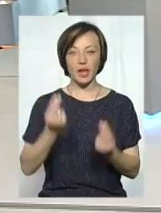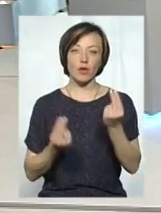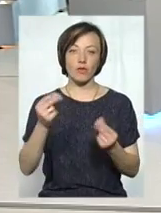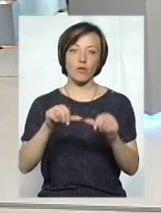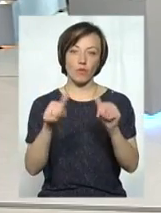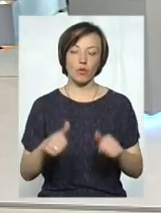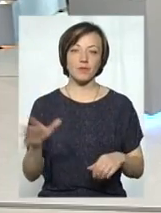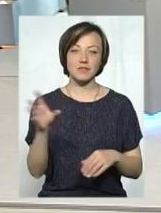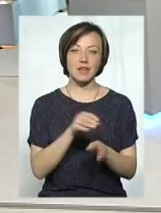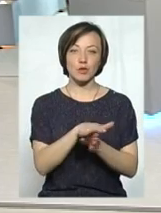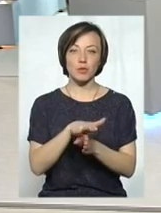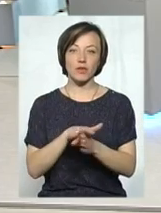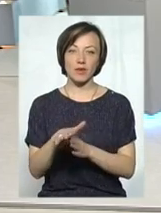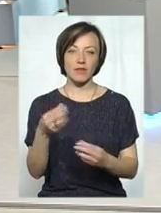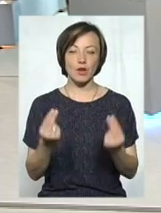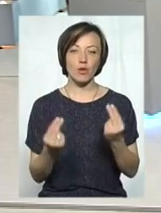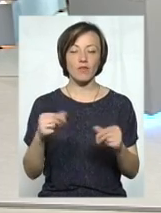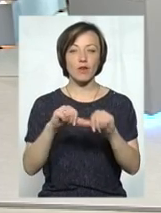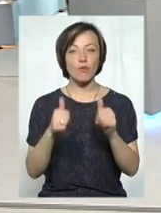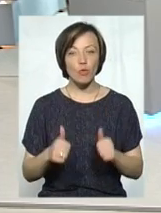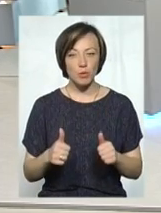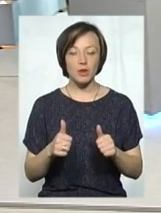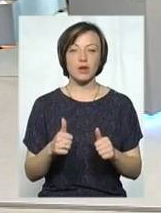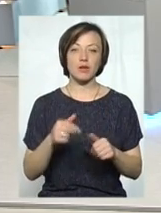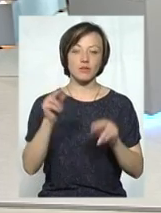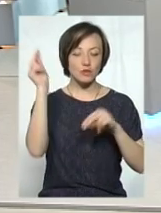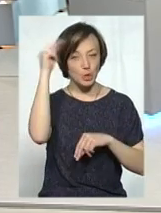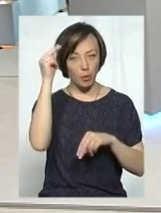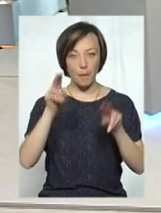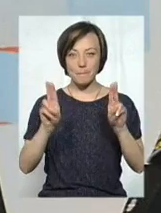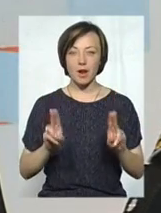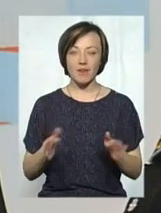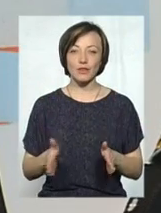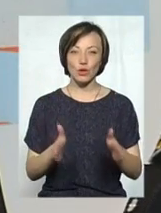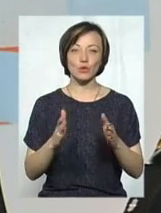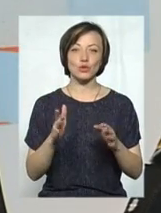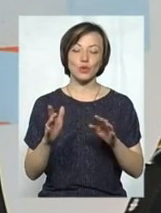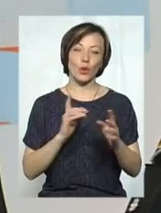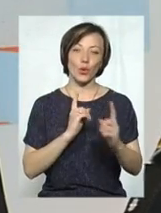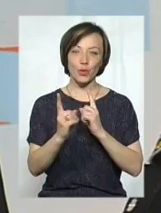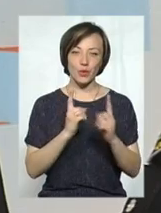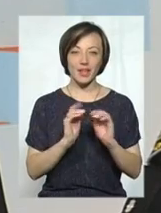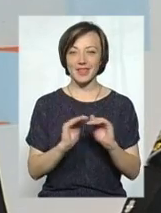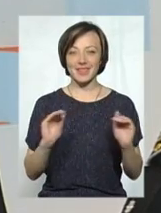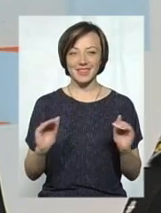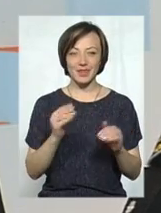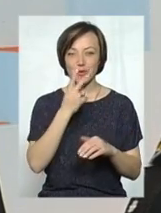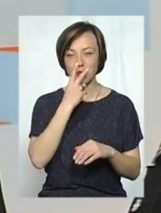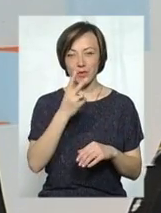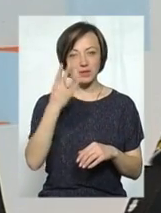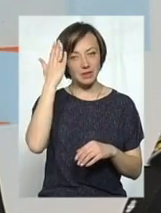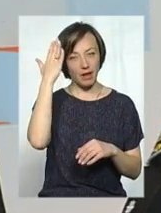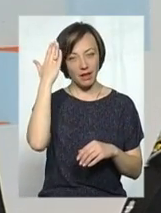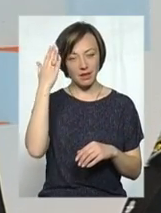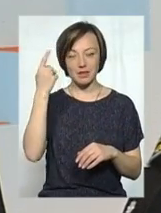формі. Звичайно, все відбувається виключно в ігровій формі. В чому правила дорожнього руху і деякі дітки теж показують дуже великі здання, це